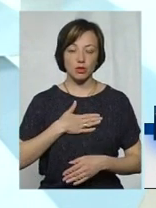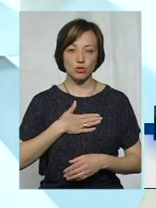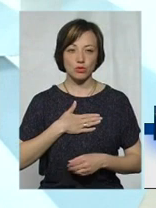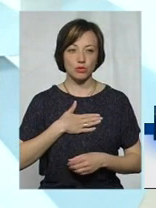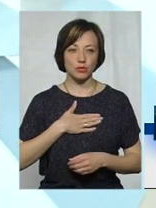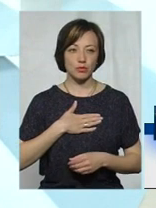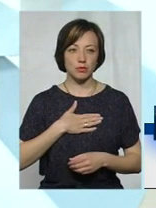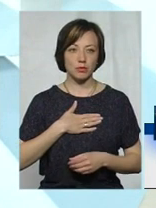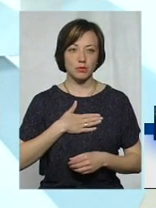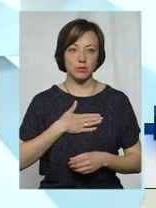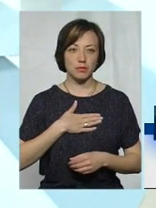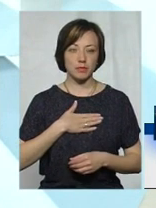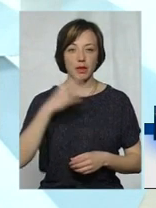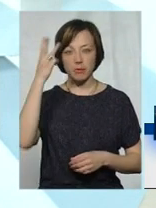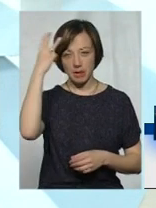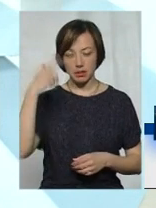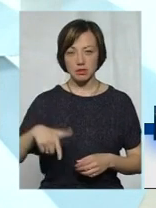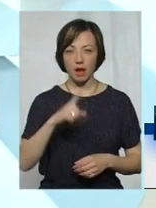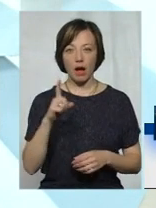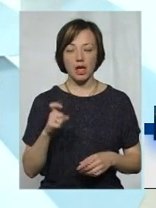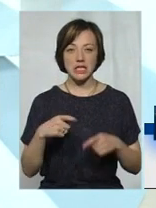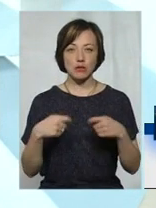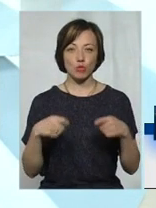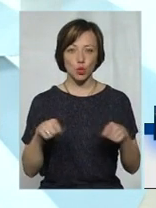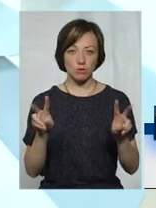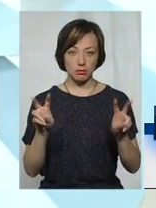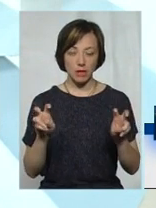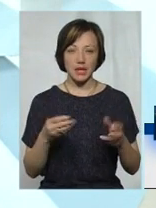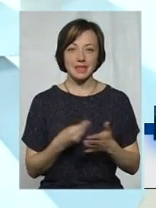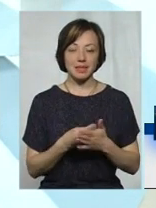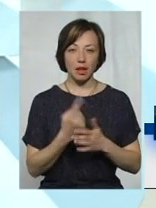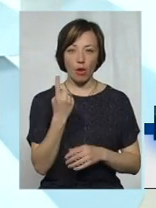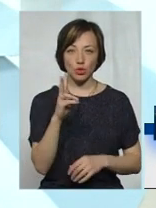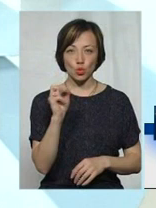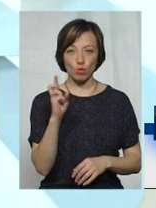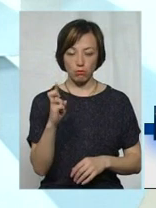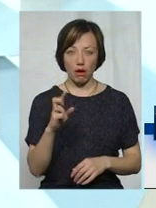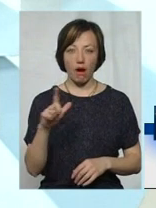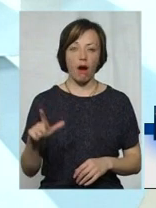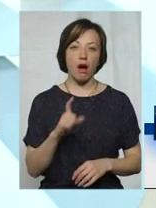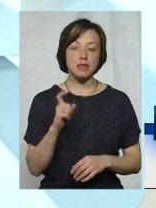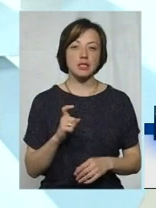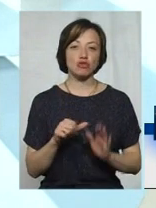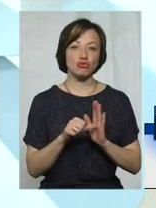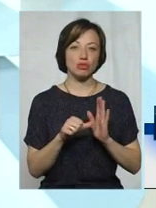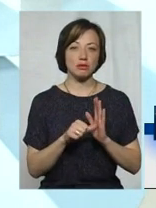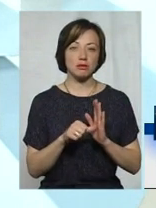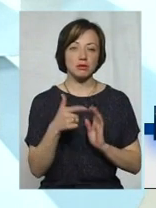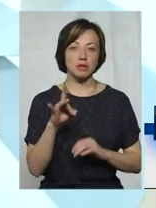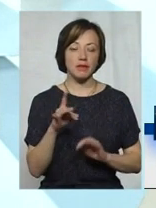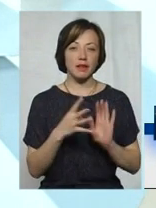товариства «Хмельницьк Газбуд» ціна одного куба газу становить 6 гривень